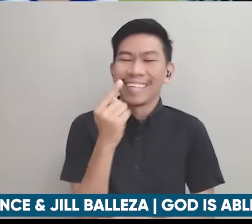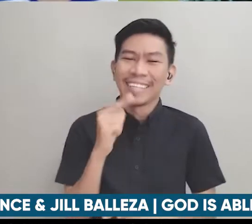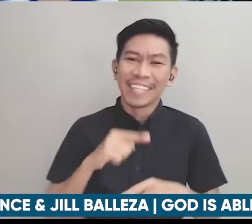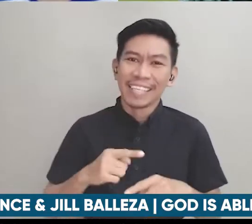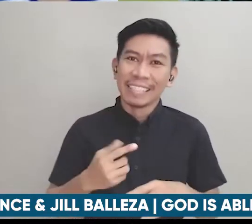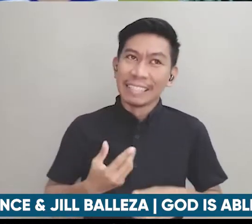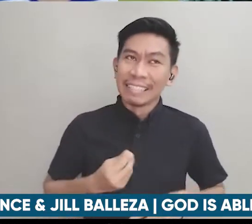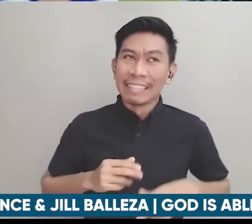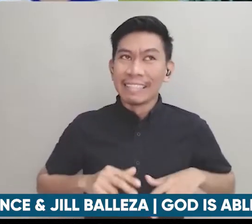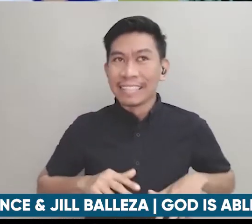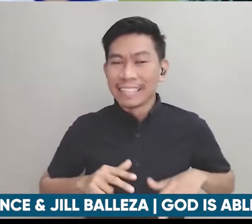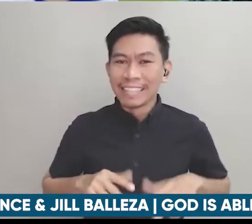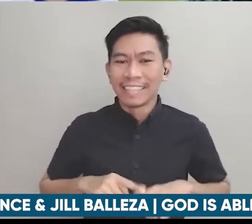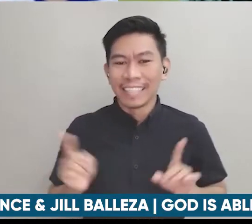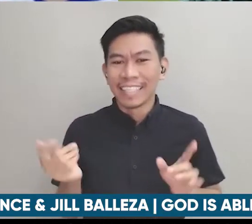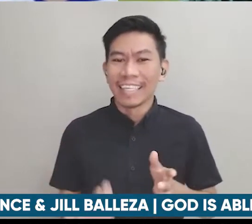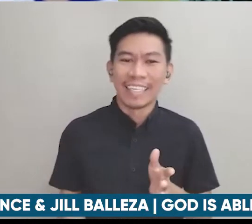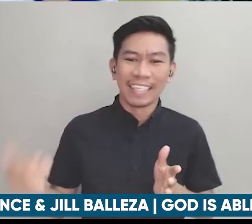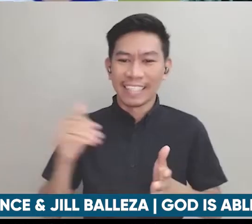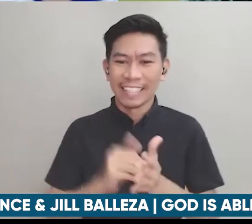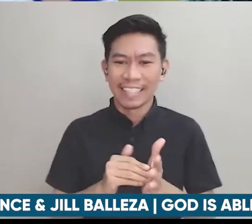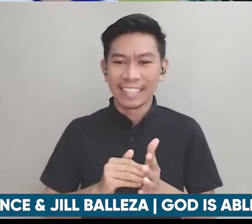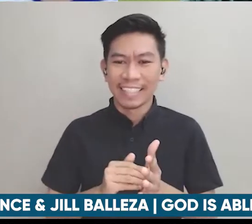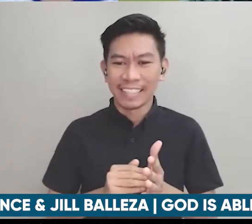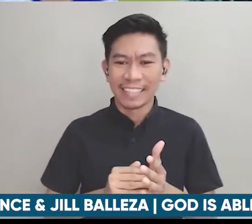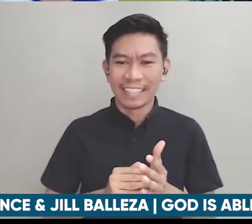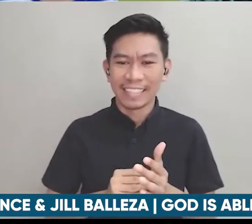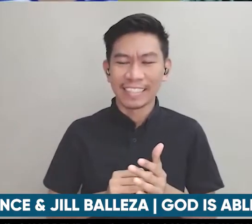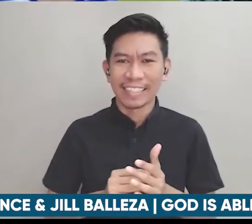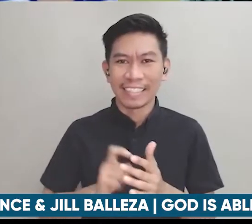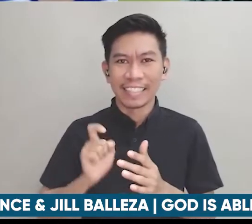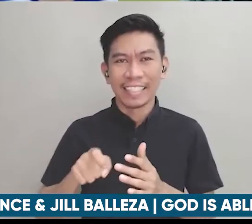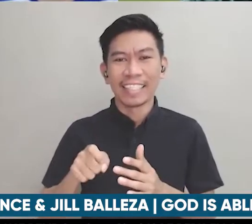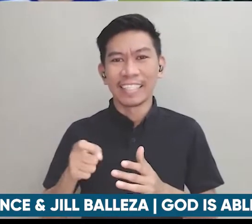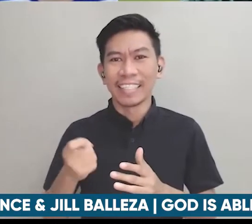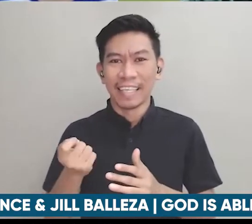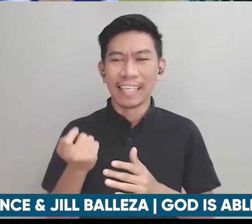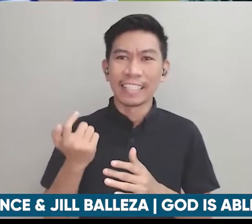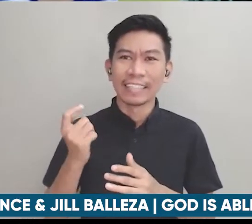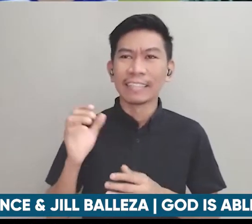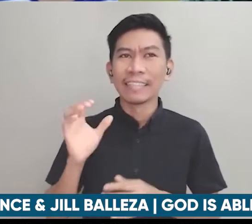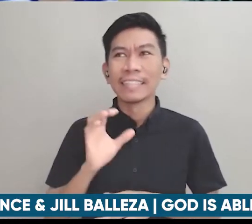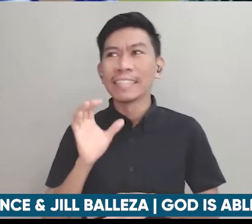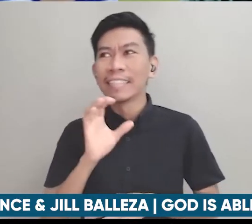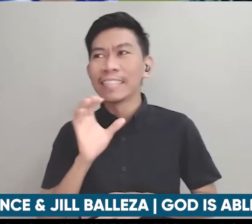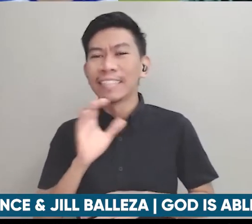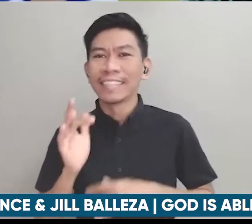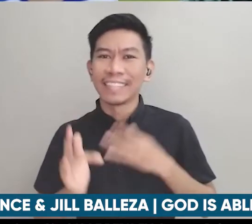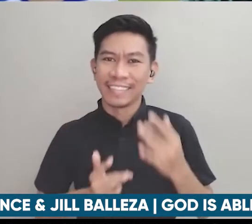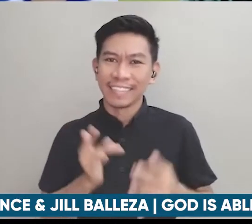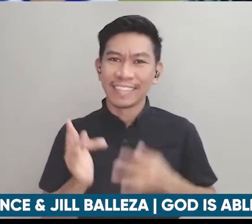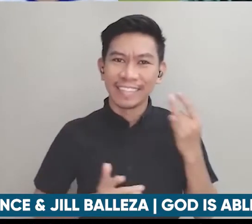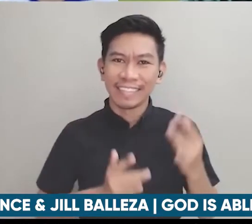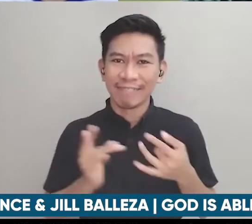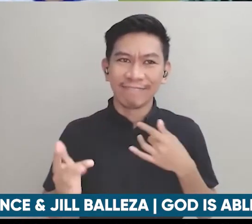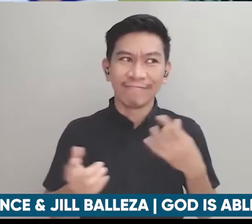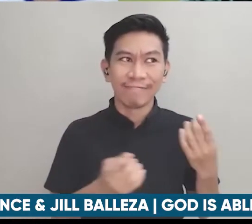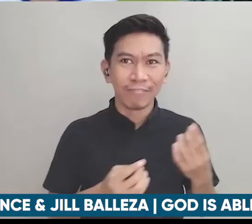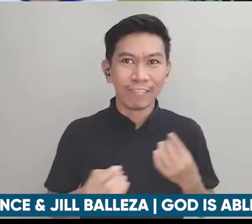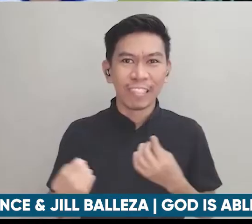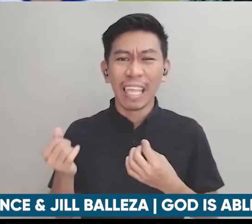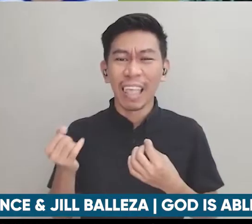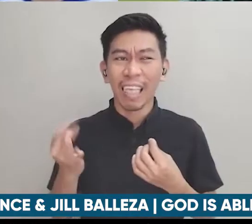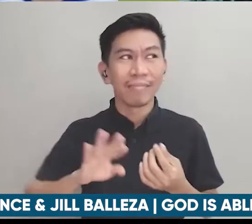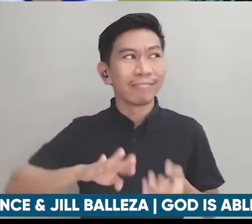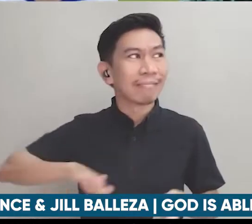again we have to look for for joy in everything that we do kasi kapag wala ikaw kasi yung mas